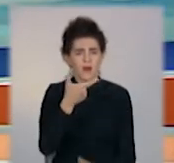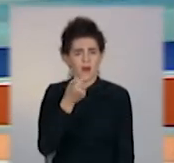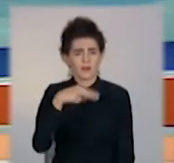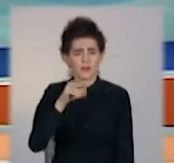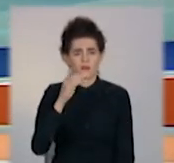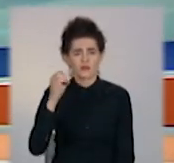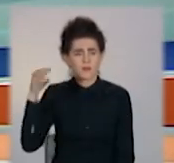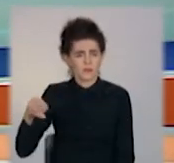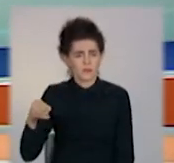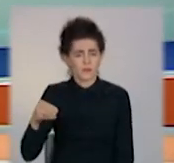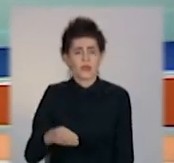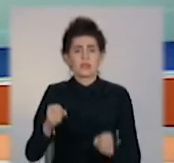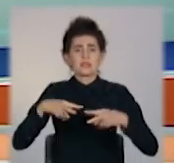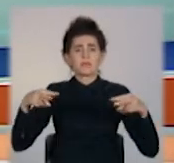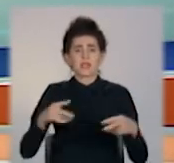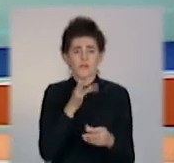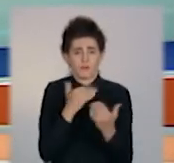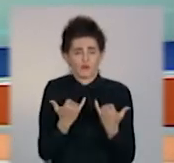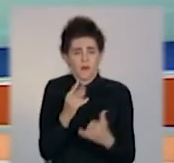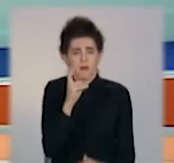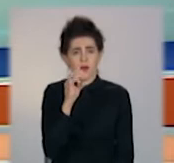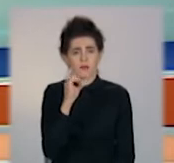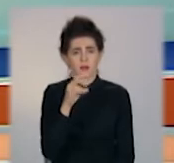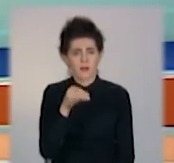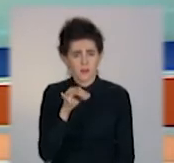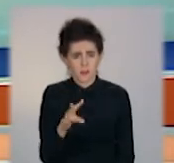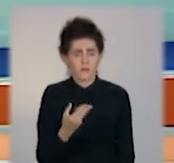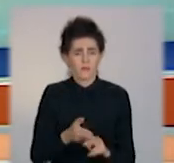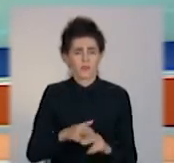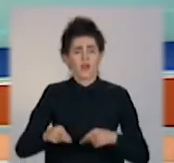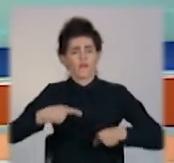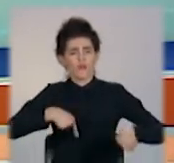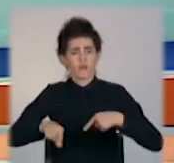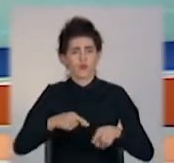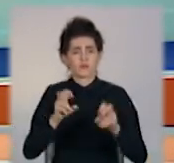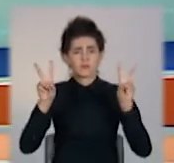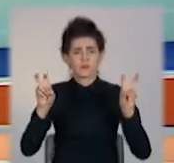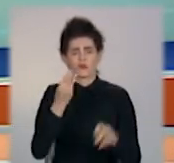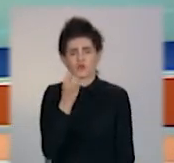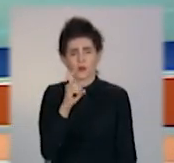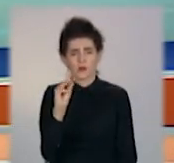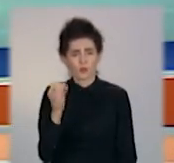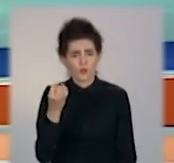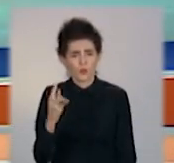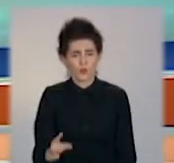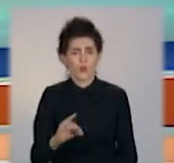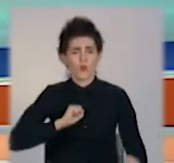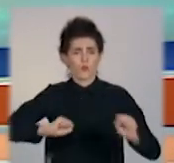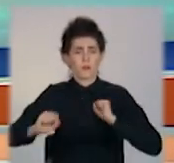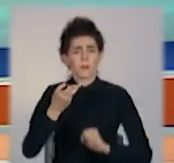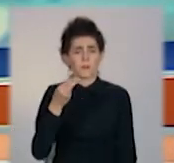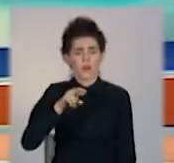карантину персональними тренерами для дітей готові стати зірки футбольного клубу «Шахтар» капітан Андрій Пятов і